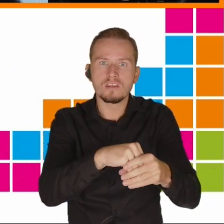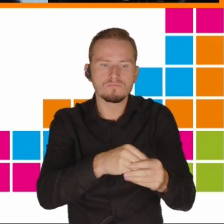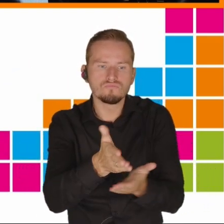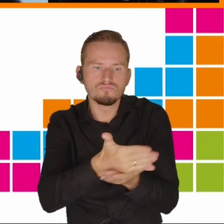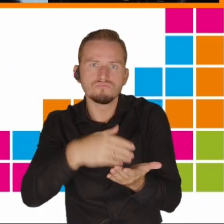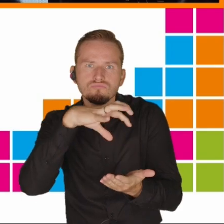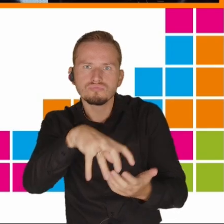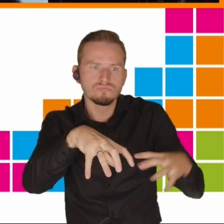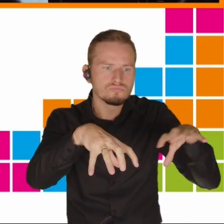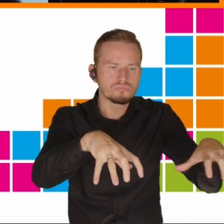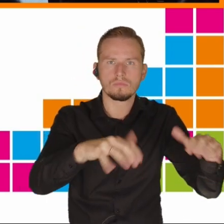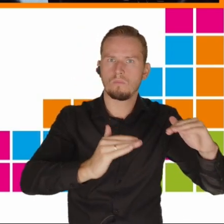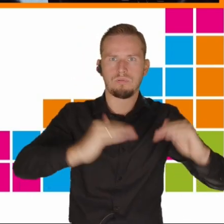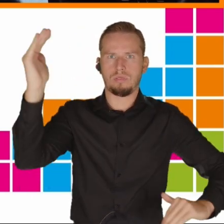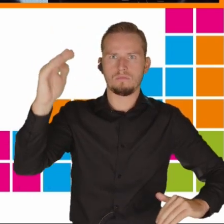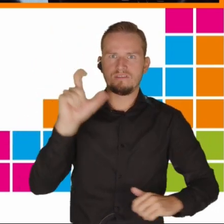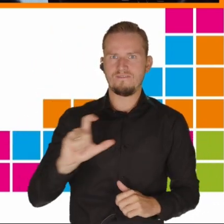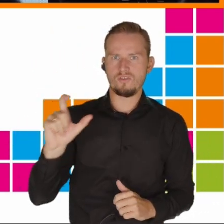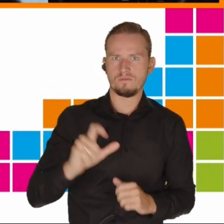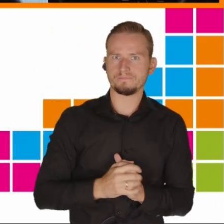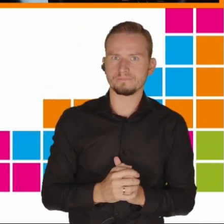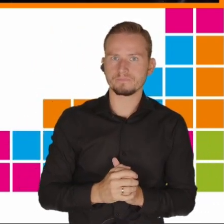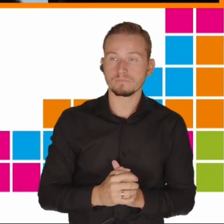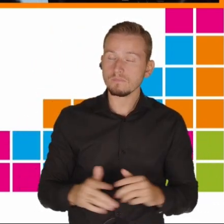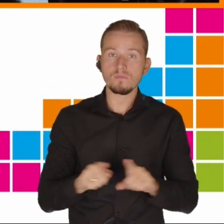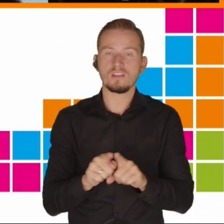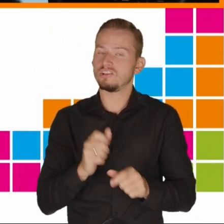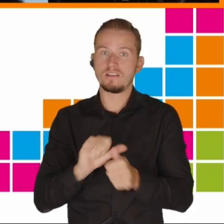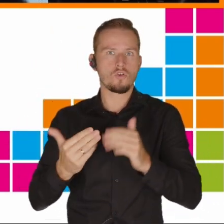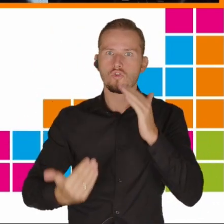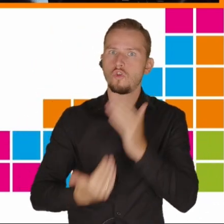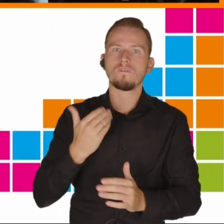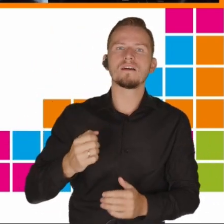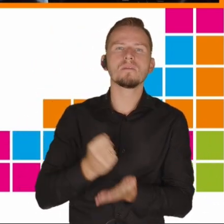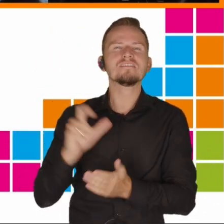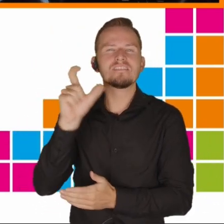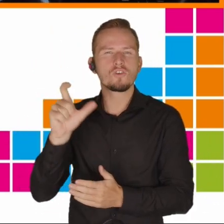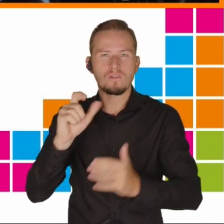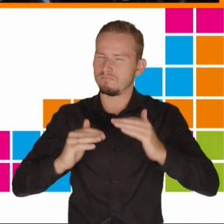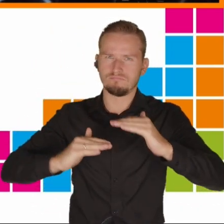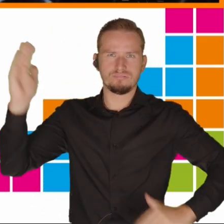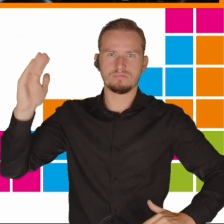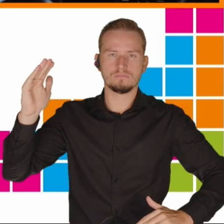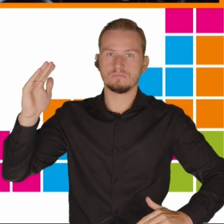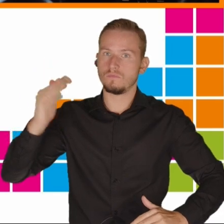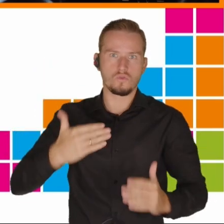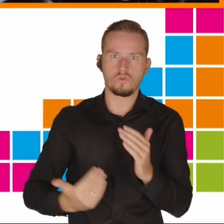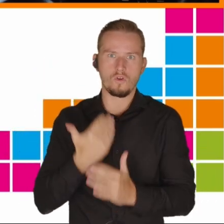Mamy też nową przepaść cyfrową, można by powiedzieć, zwłaszcza pomiędzy różnymi grupami